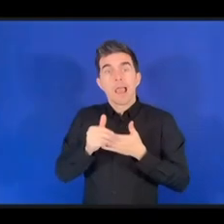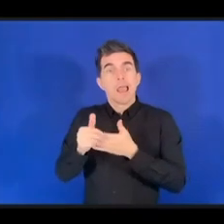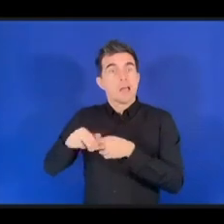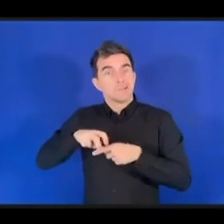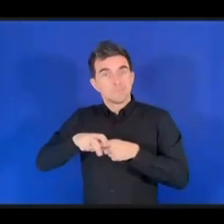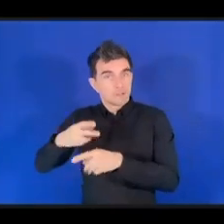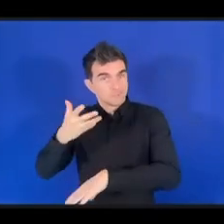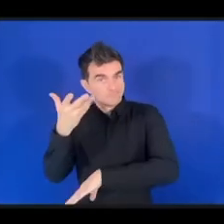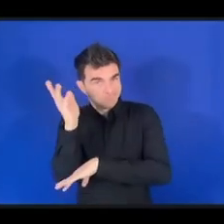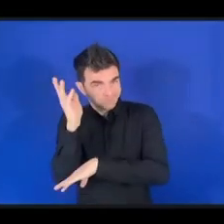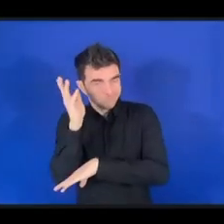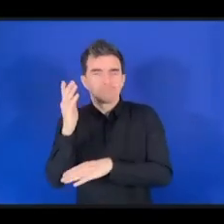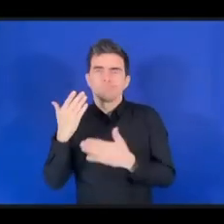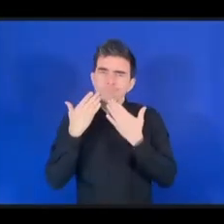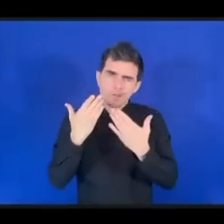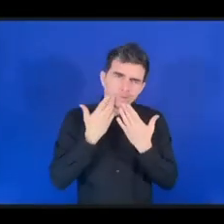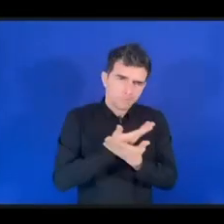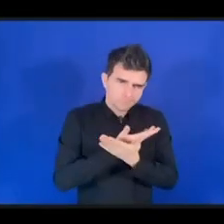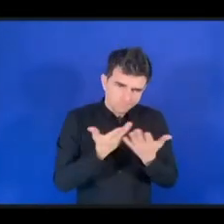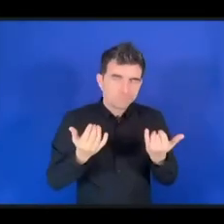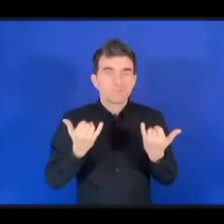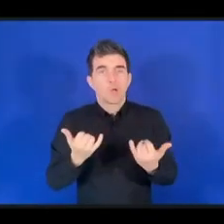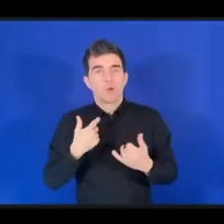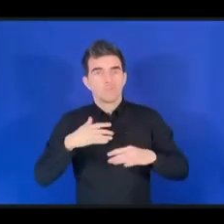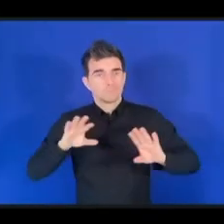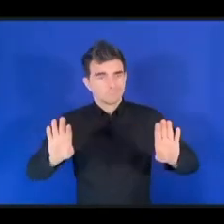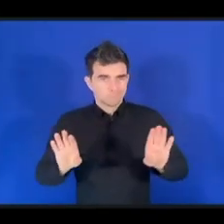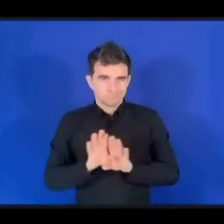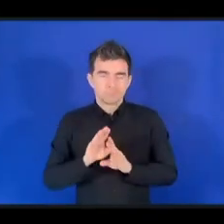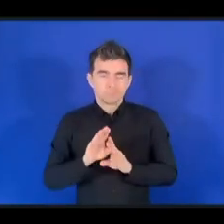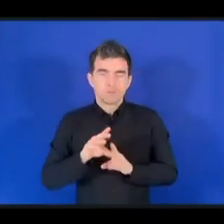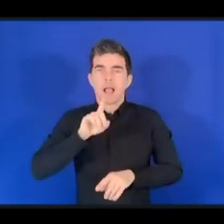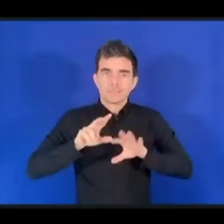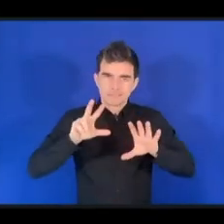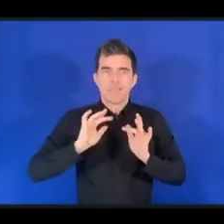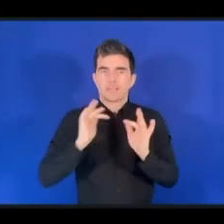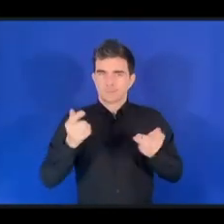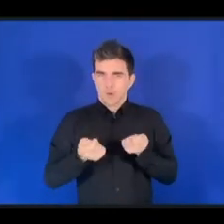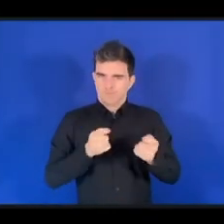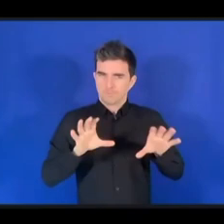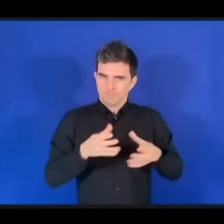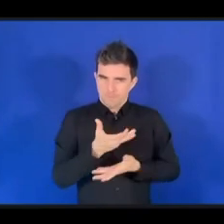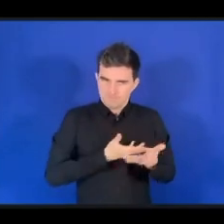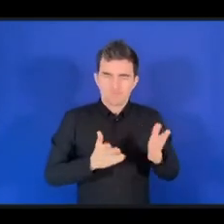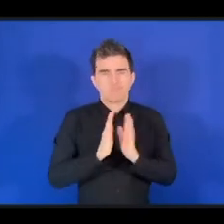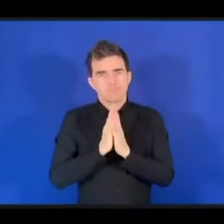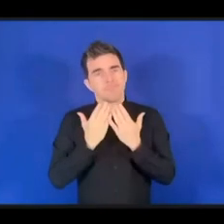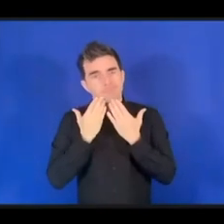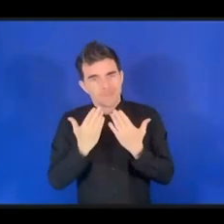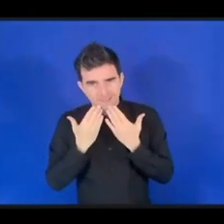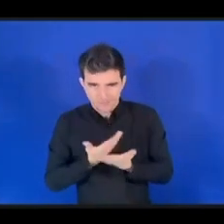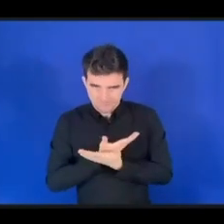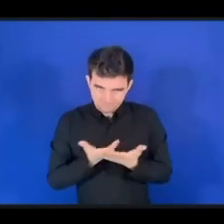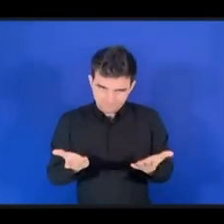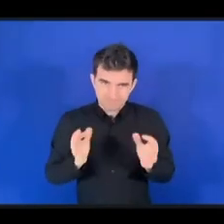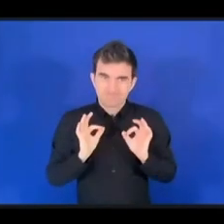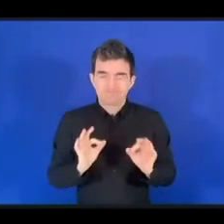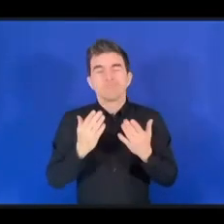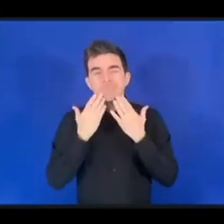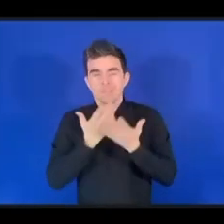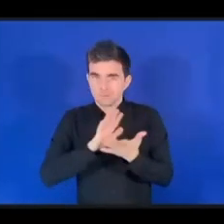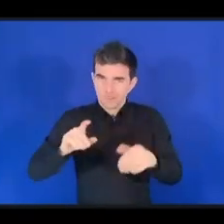руководства за возможность выступить. Надеюсь, что я правильно это произнес. Большое спасибо за внимание.